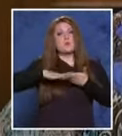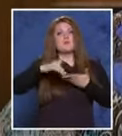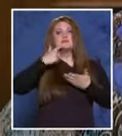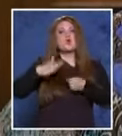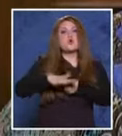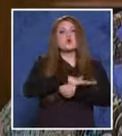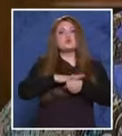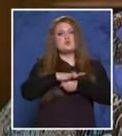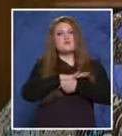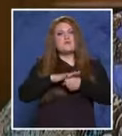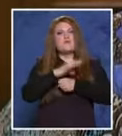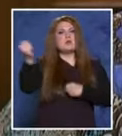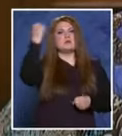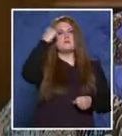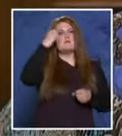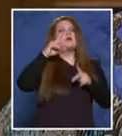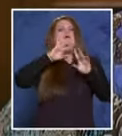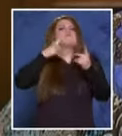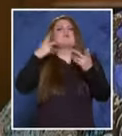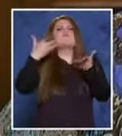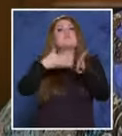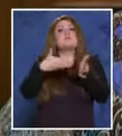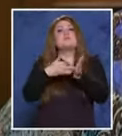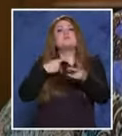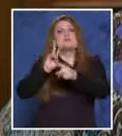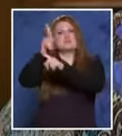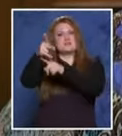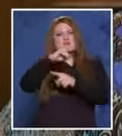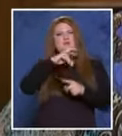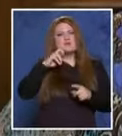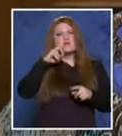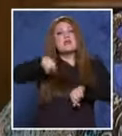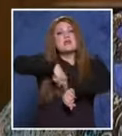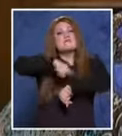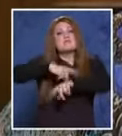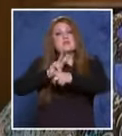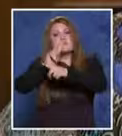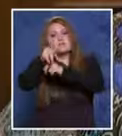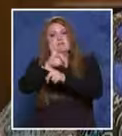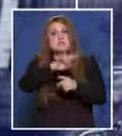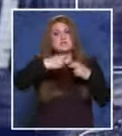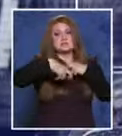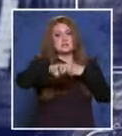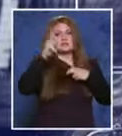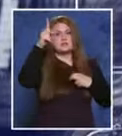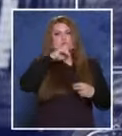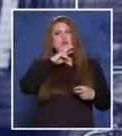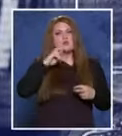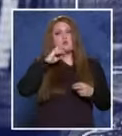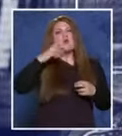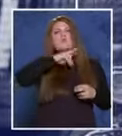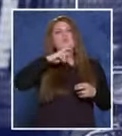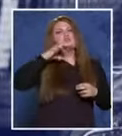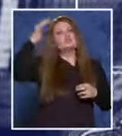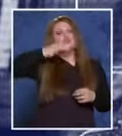основанието, поради което сте пребивавали в районното управление, както и времето на влизане и излизане. Полицията често